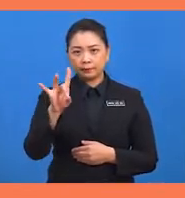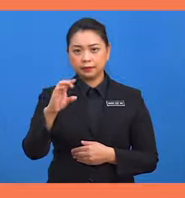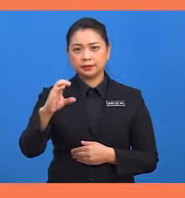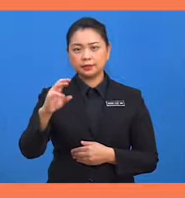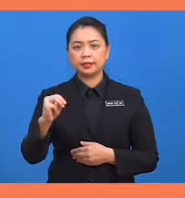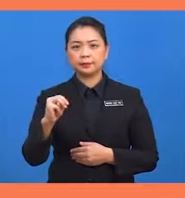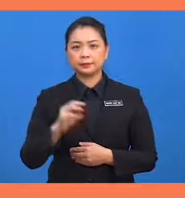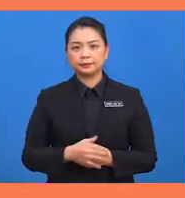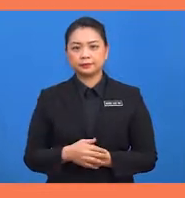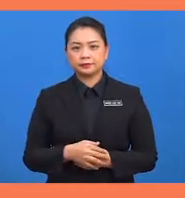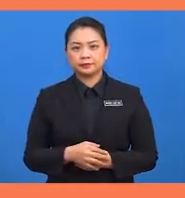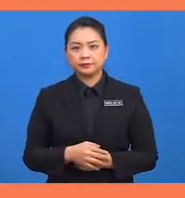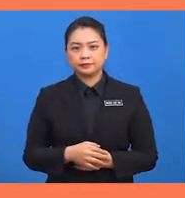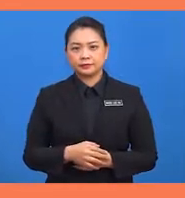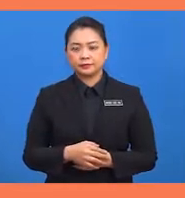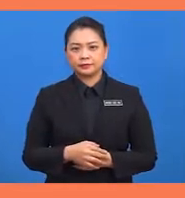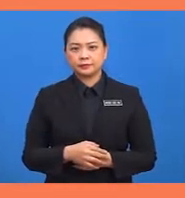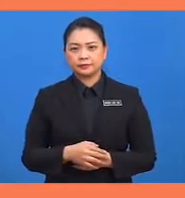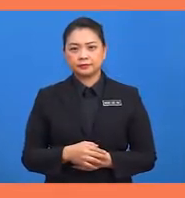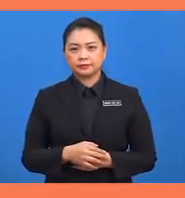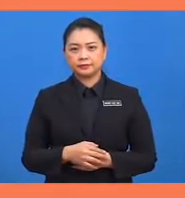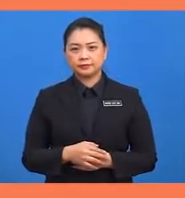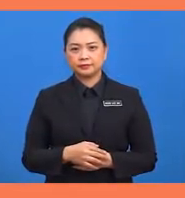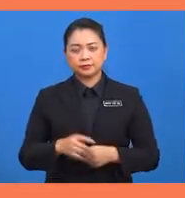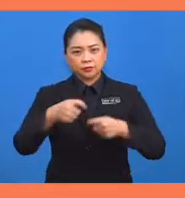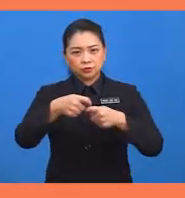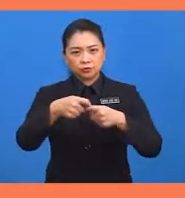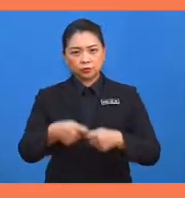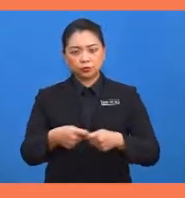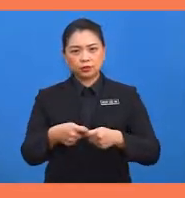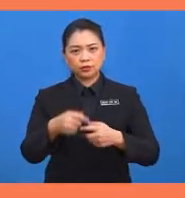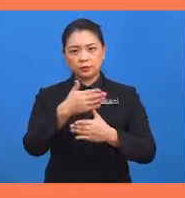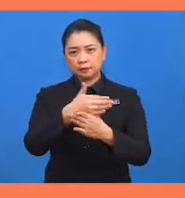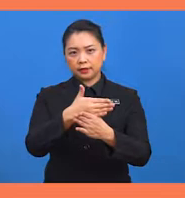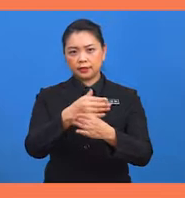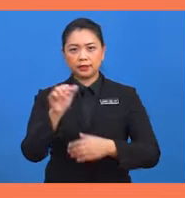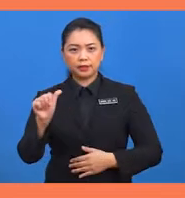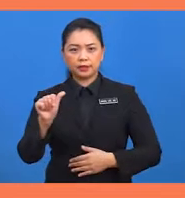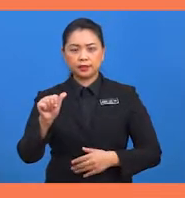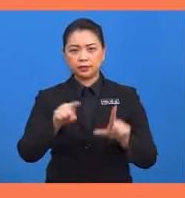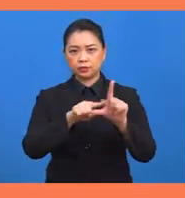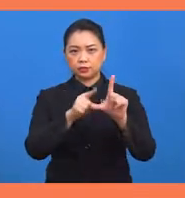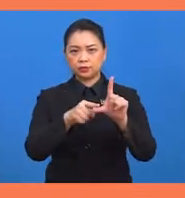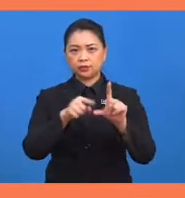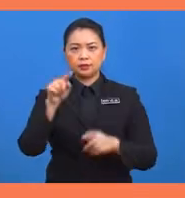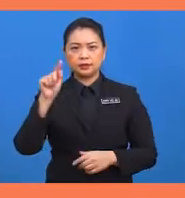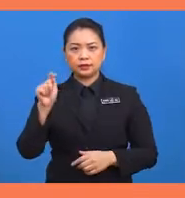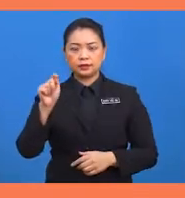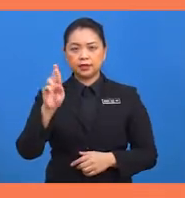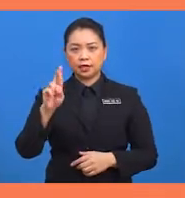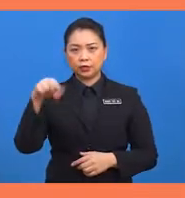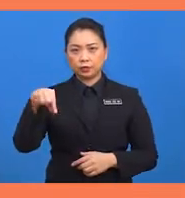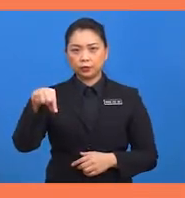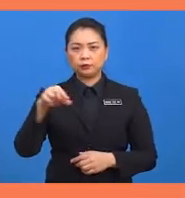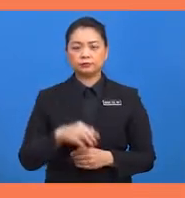8 cm. Tentukan bahagian A, sudut TRQ.